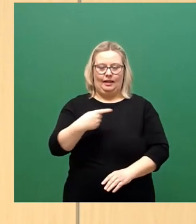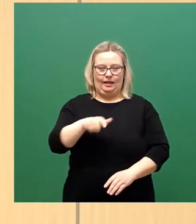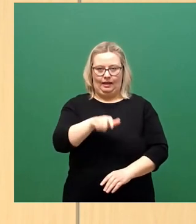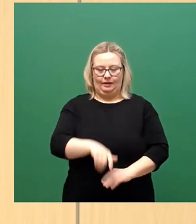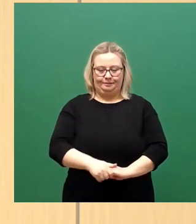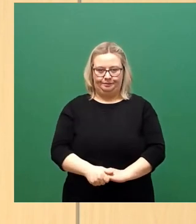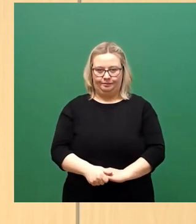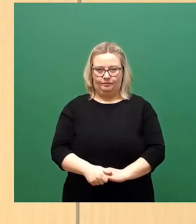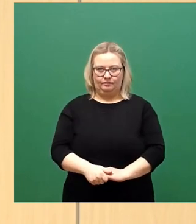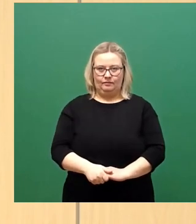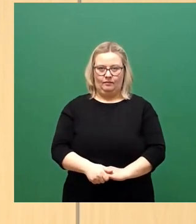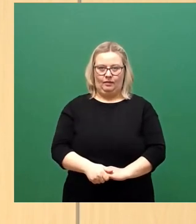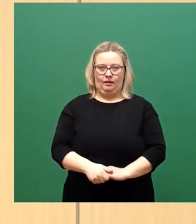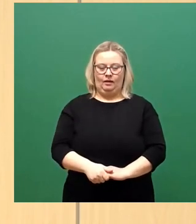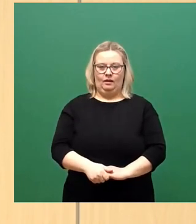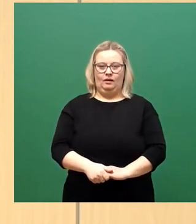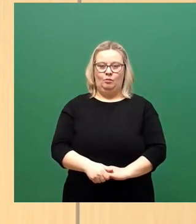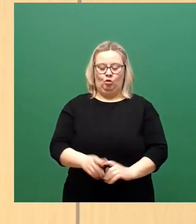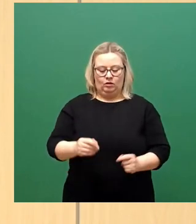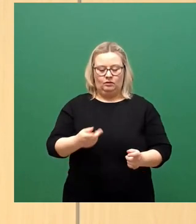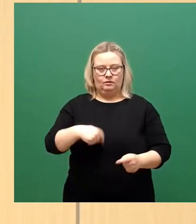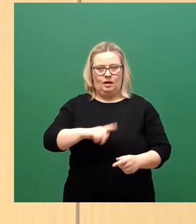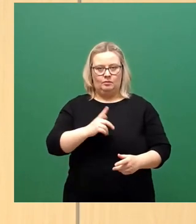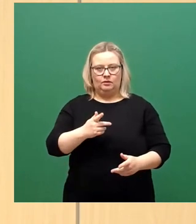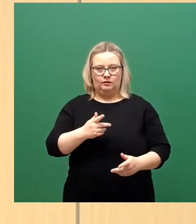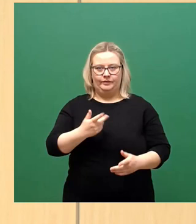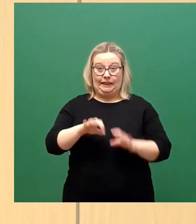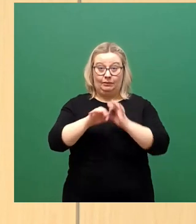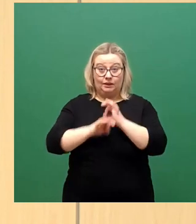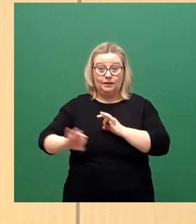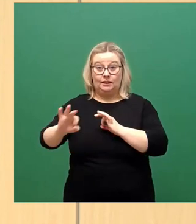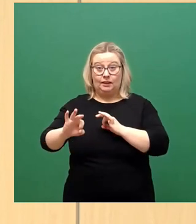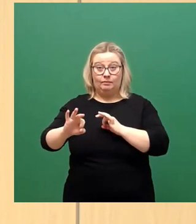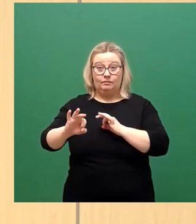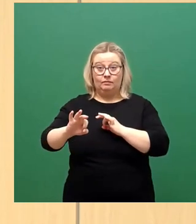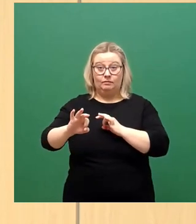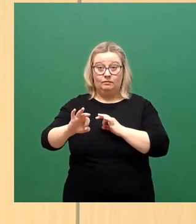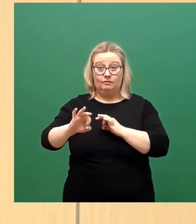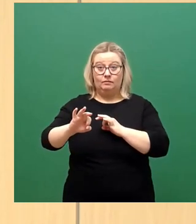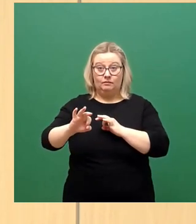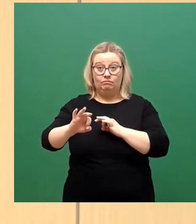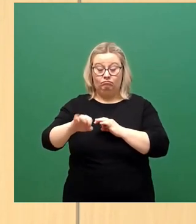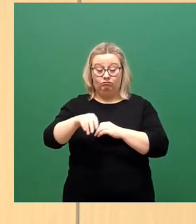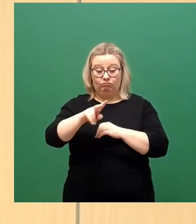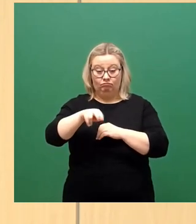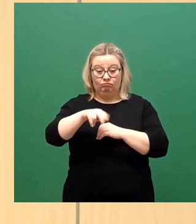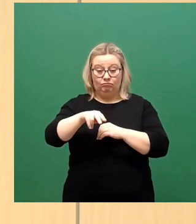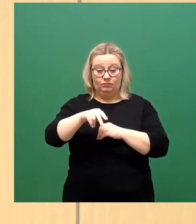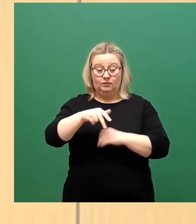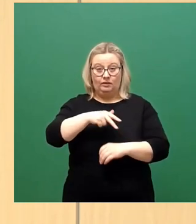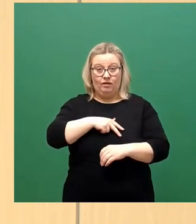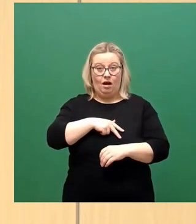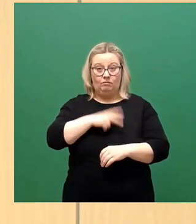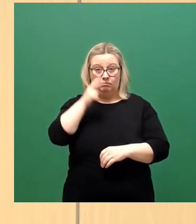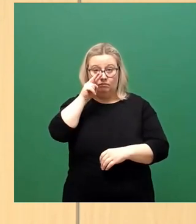konnten dann alle, die sich das vielleicht antun im Stream, vielleicht auch noch im Nachgang, können wirklich erkennen, wie wahr dieser